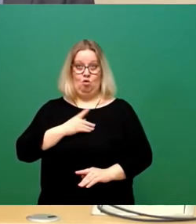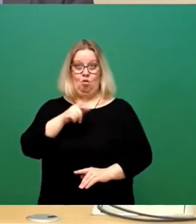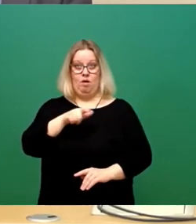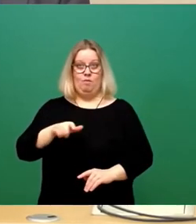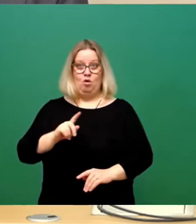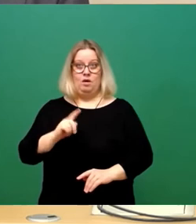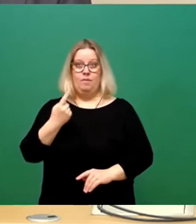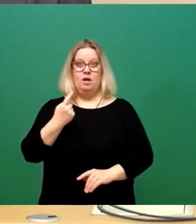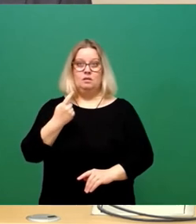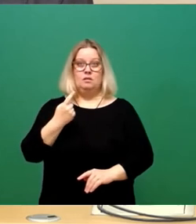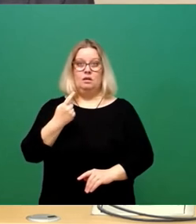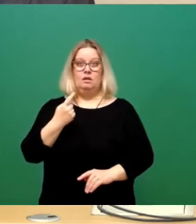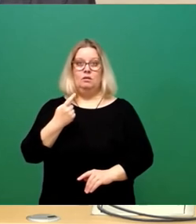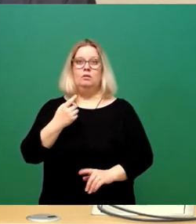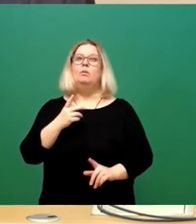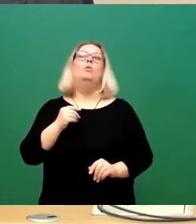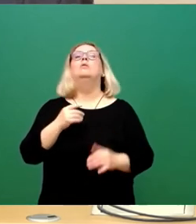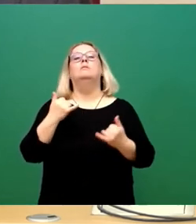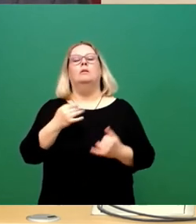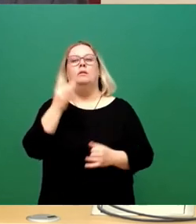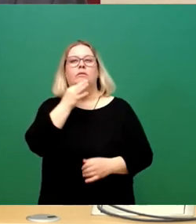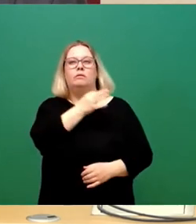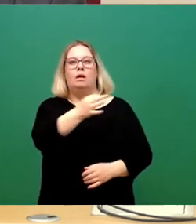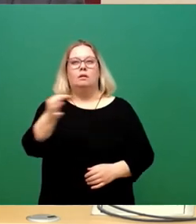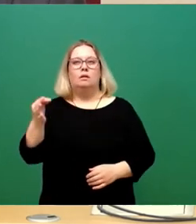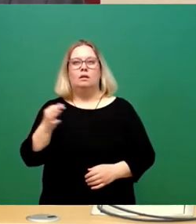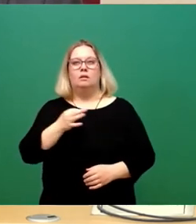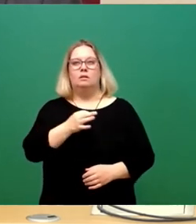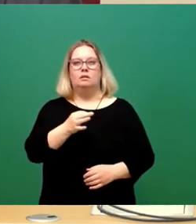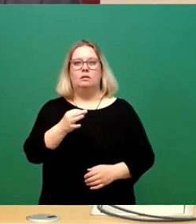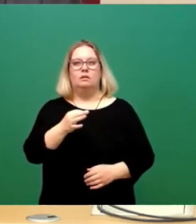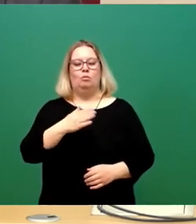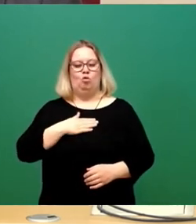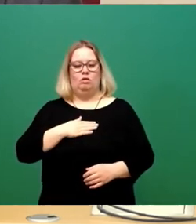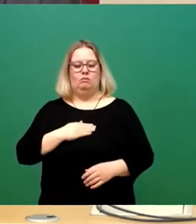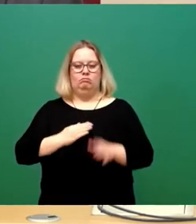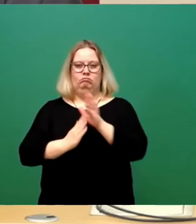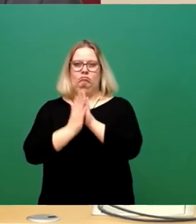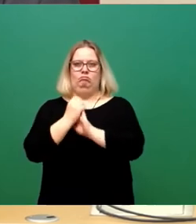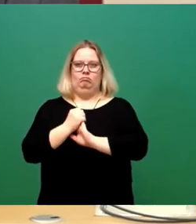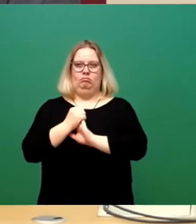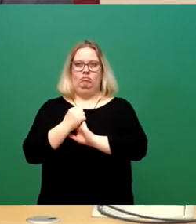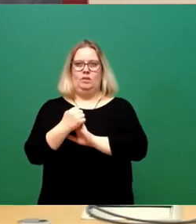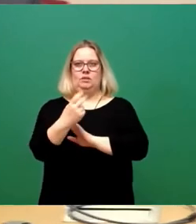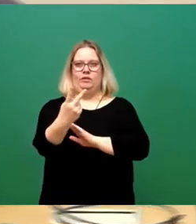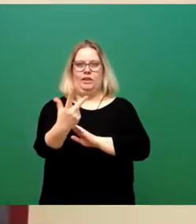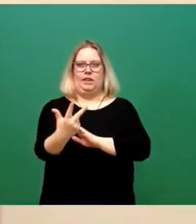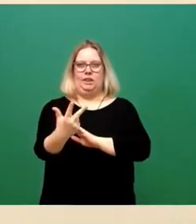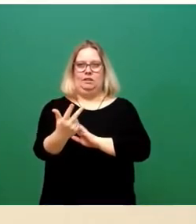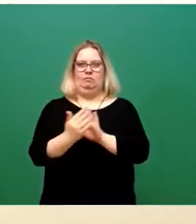und deswegen darf ich fragen, wer hier zustimmen möchte